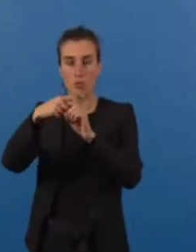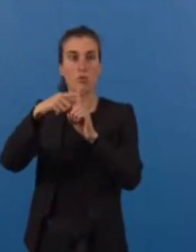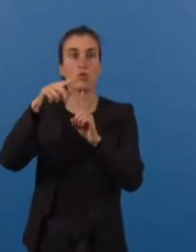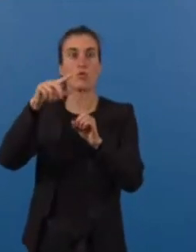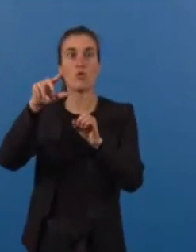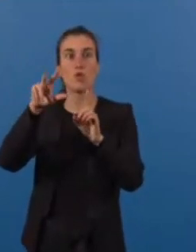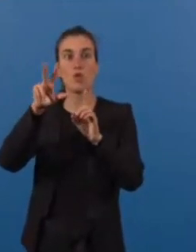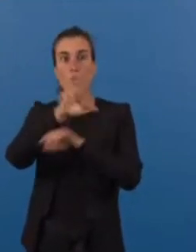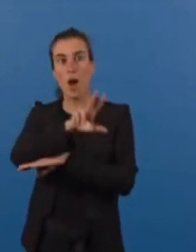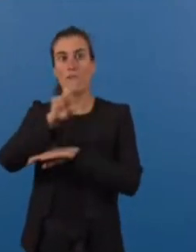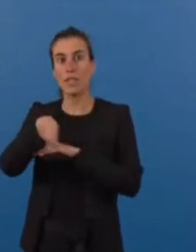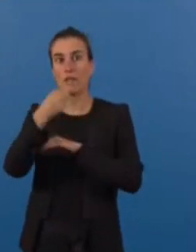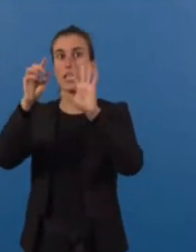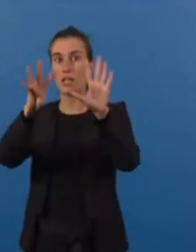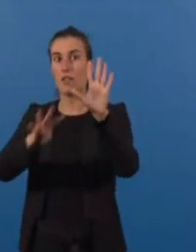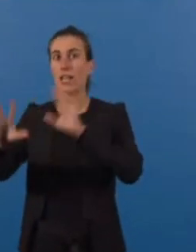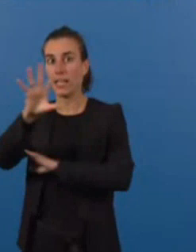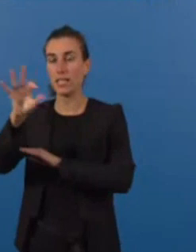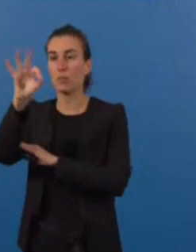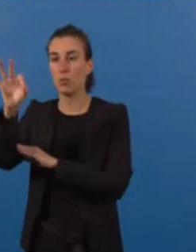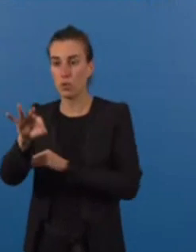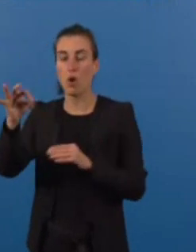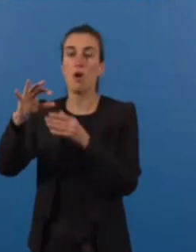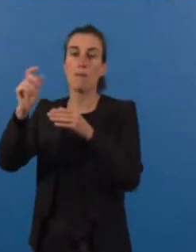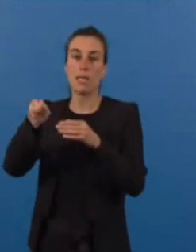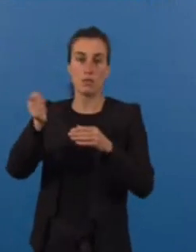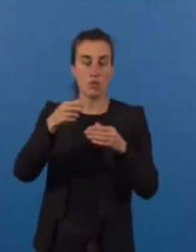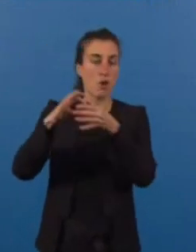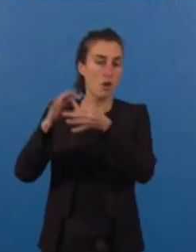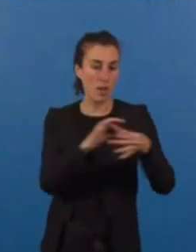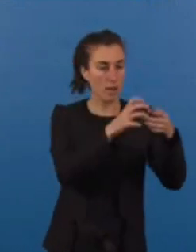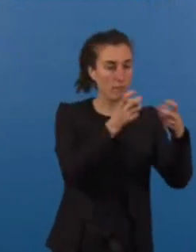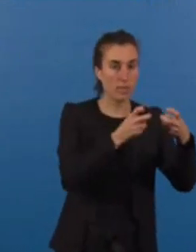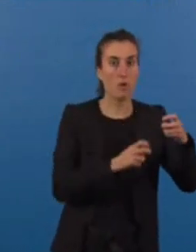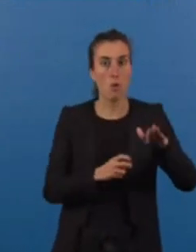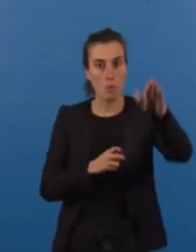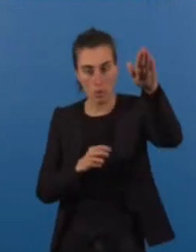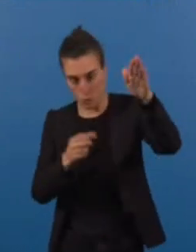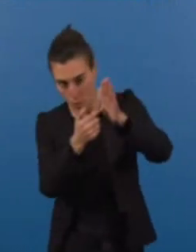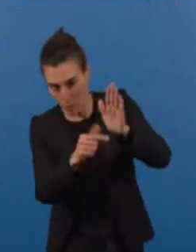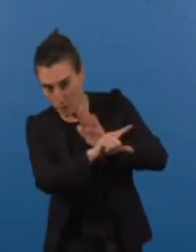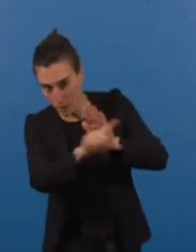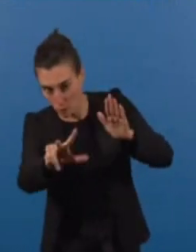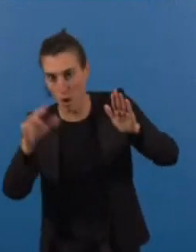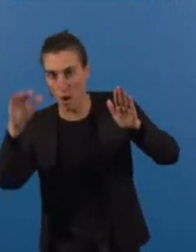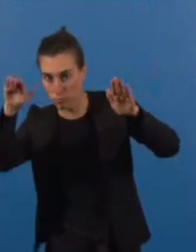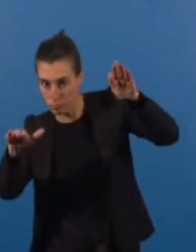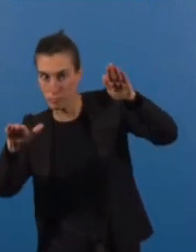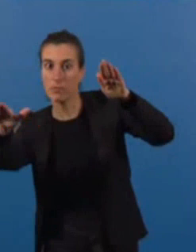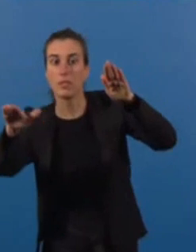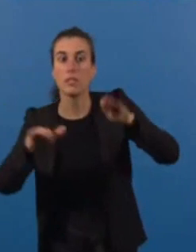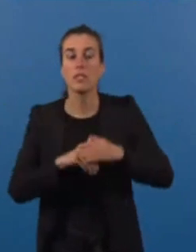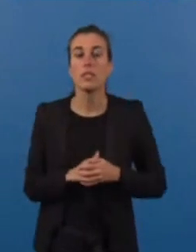là aussi en dessous du taux d'inflation qui est prévu pour 2023. Enfin, cette délibération propose un certain nombre d